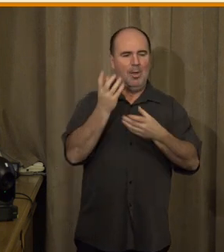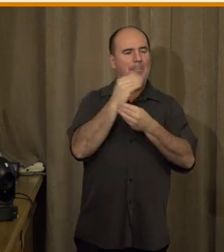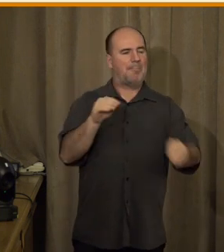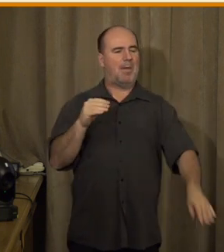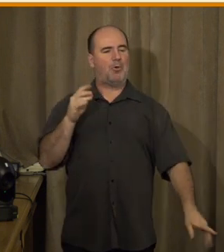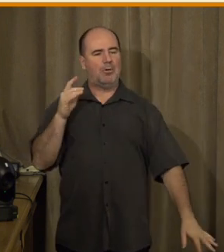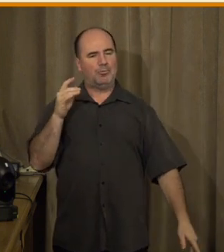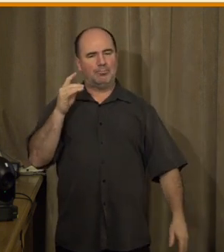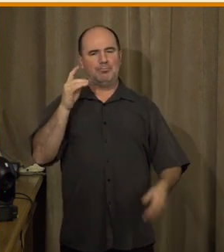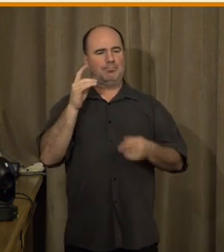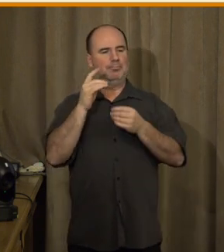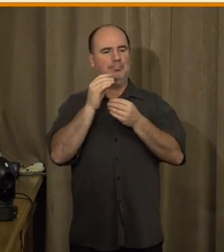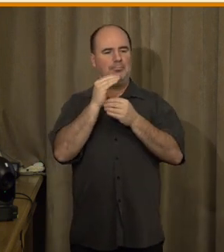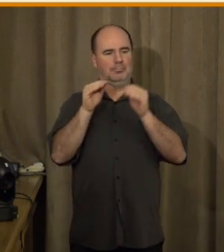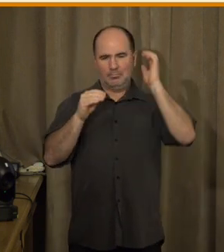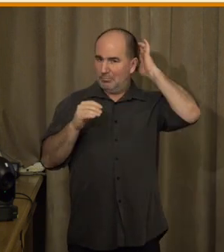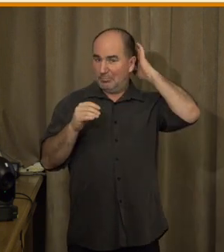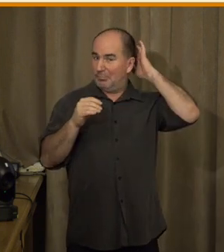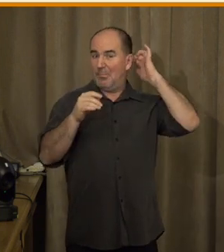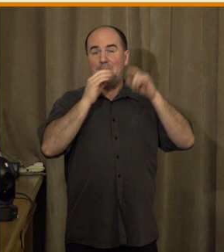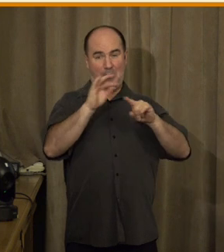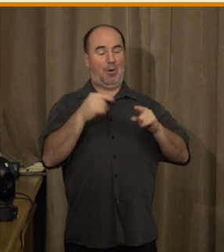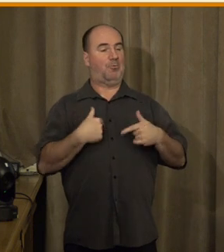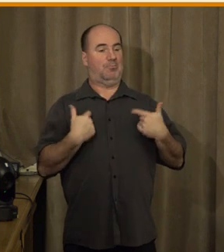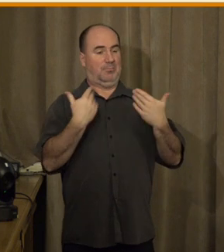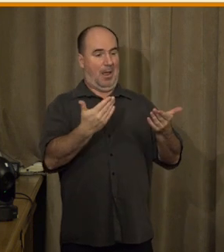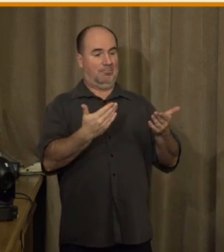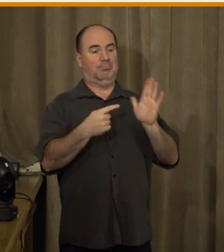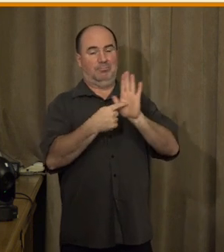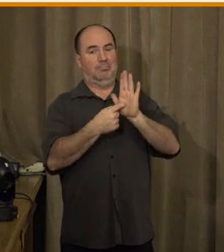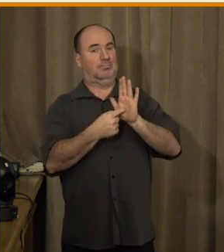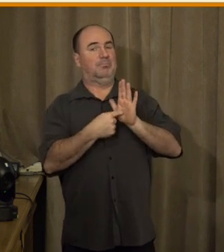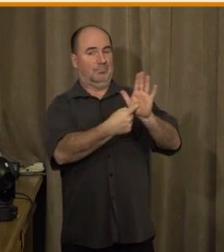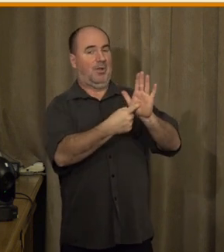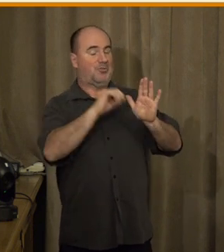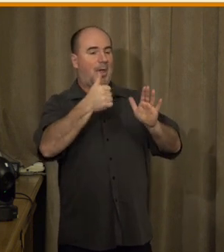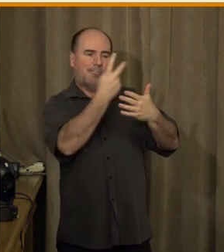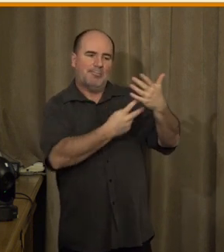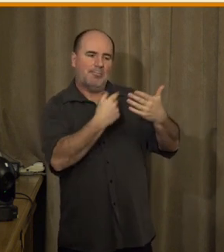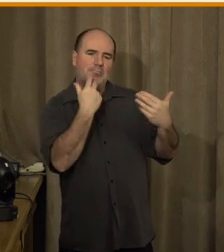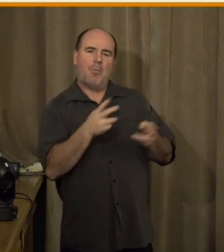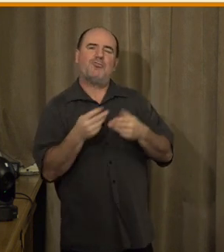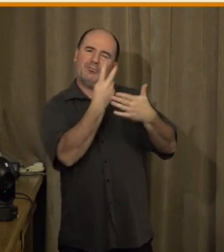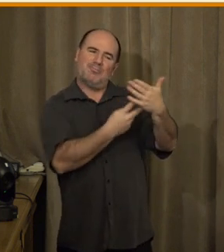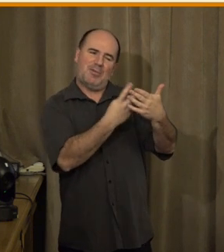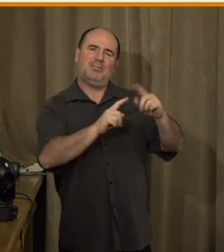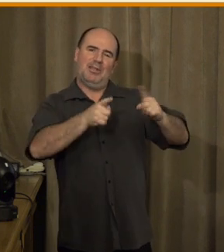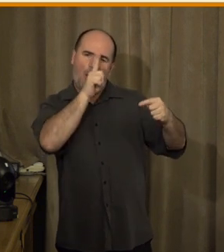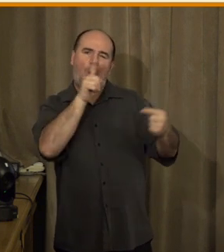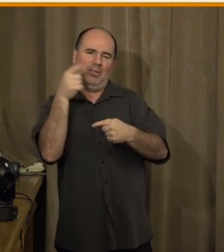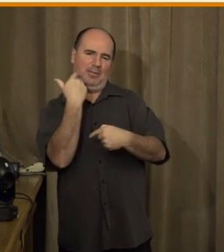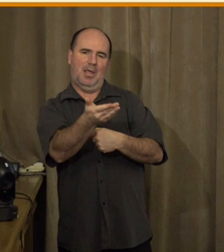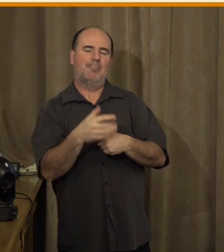věcech, o kterých tady mluvím, nějaké odkazy a možnosti si k tomu přečíst něco více. Ale ještě poprosím, kde